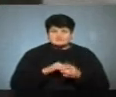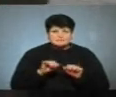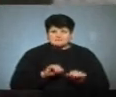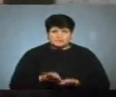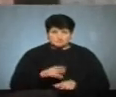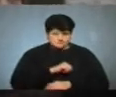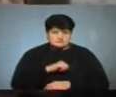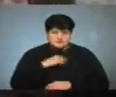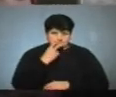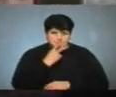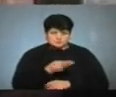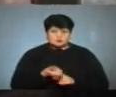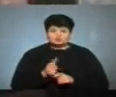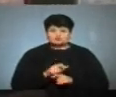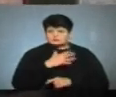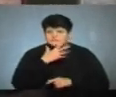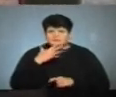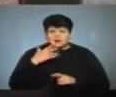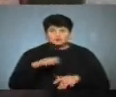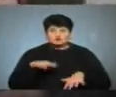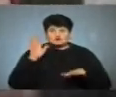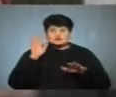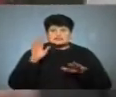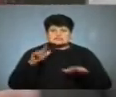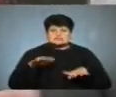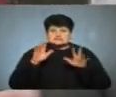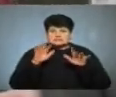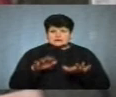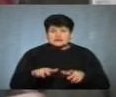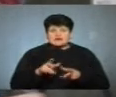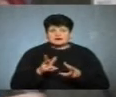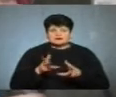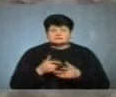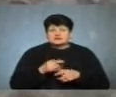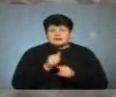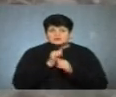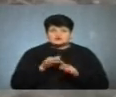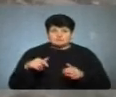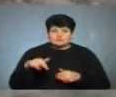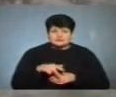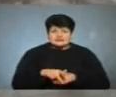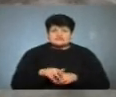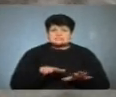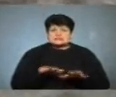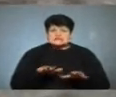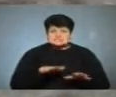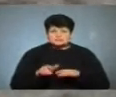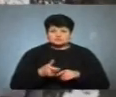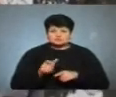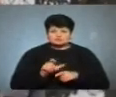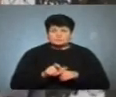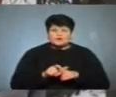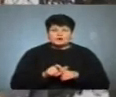бачите. Дуже багато снігу, каша з піском, ну нереально пройти. І слизько, звичайно, тому що така